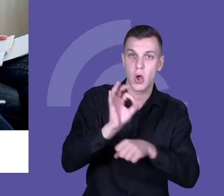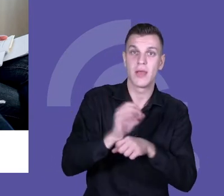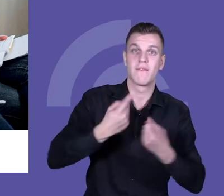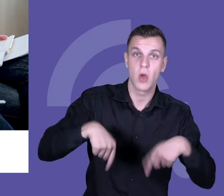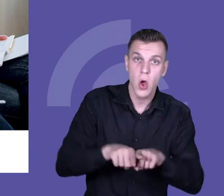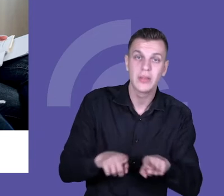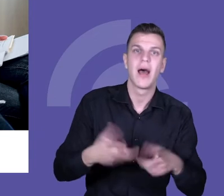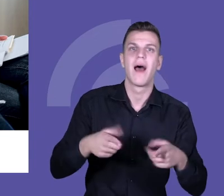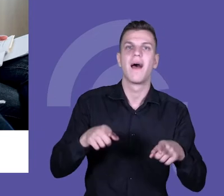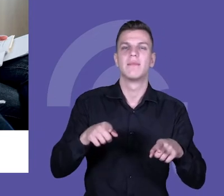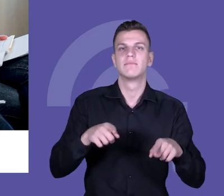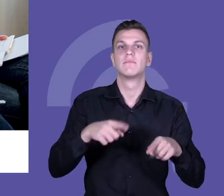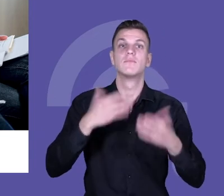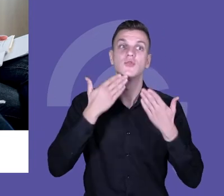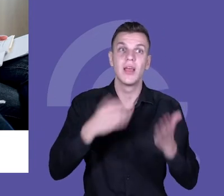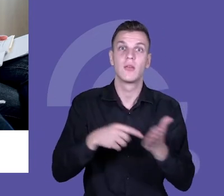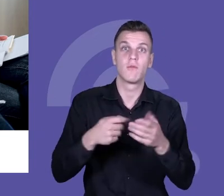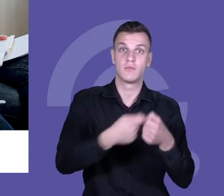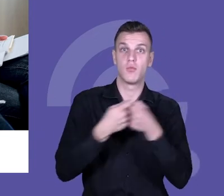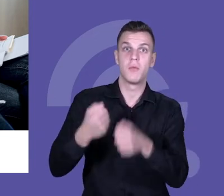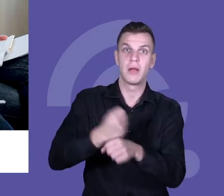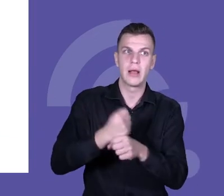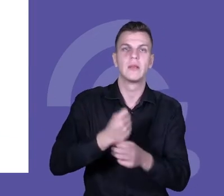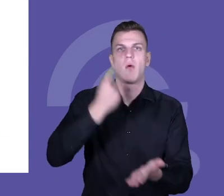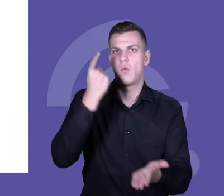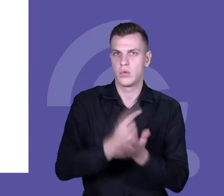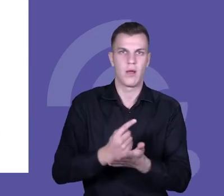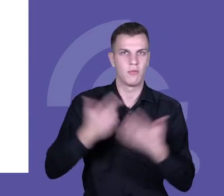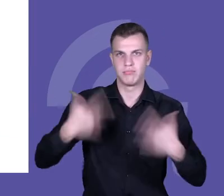tak naprawdę sukcesu rozwijania kompetencji proinnowacyjnej w szkole.